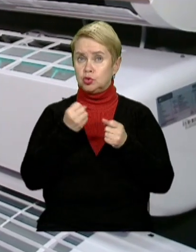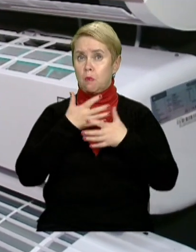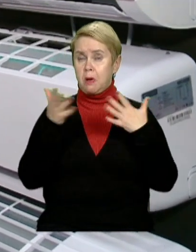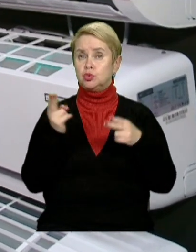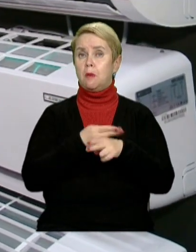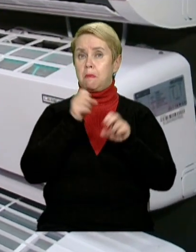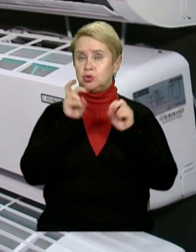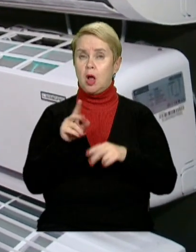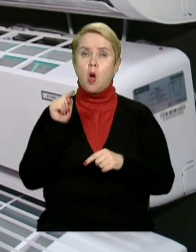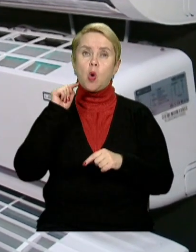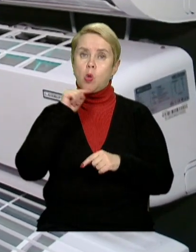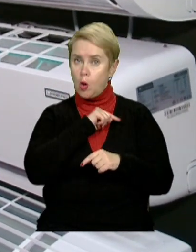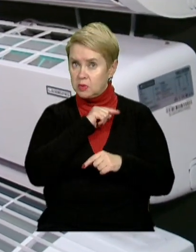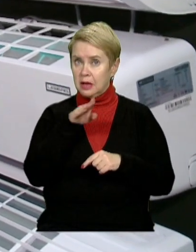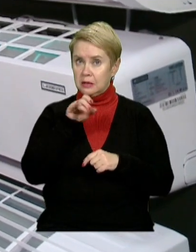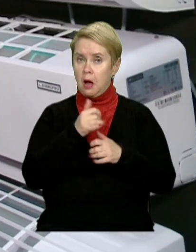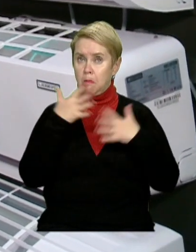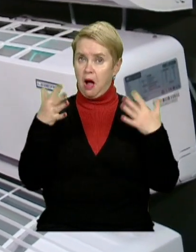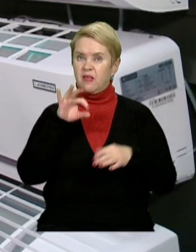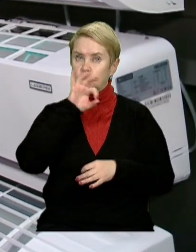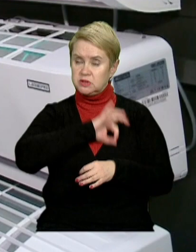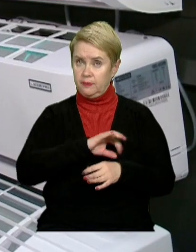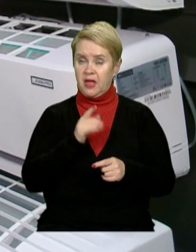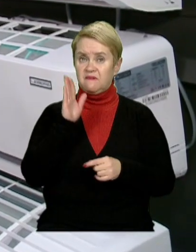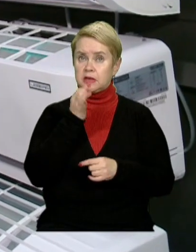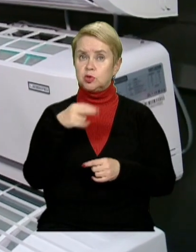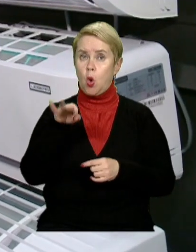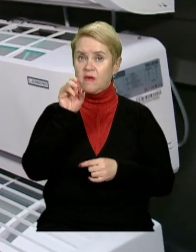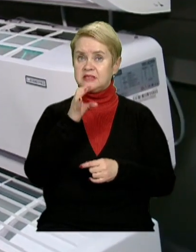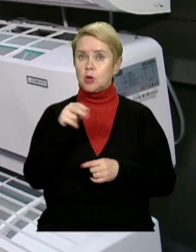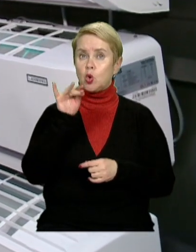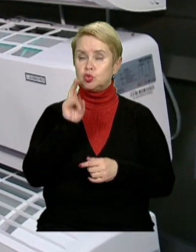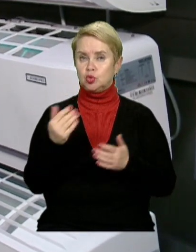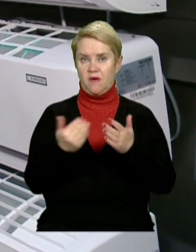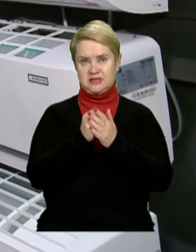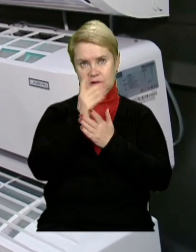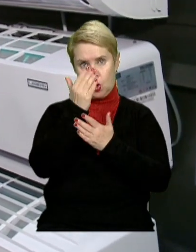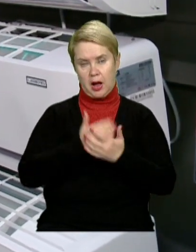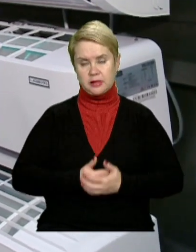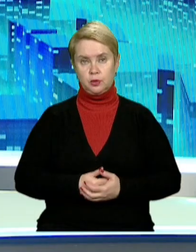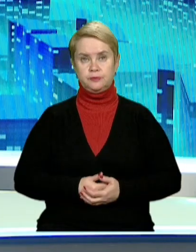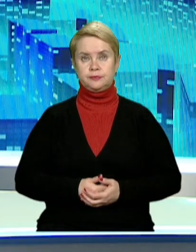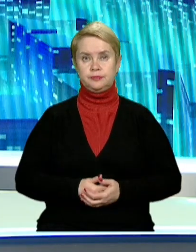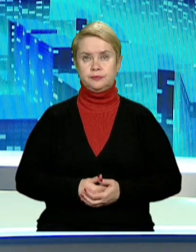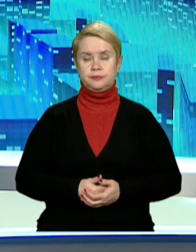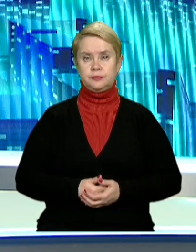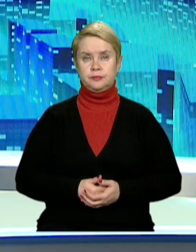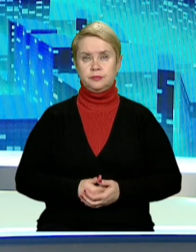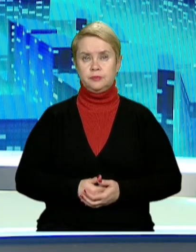більш безпечні, економічніші та багатофункціональні. Владислав Авдієнко, Станіслав Сторожук, новини 11 каналу.